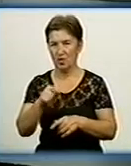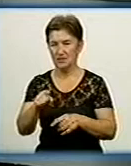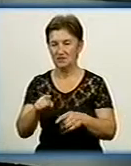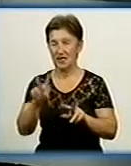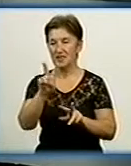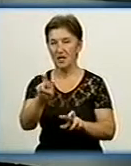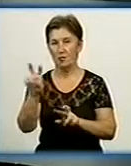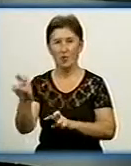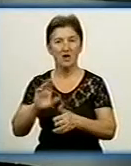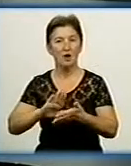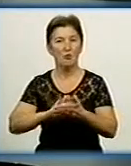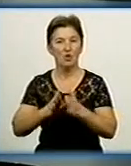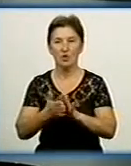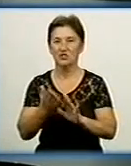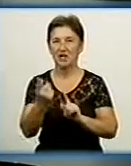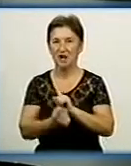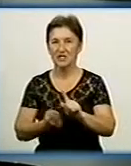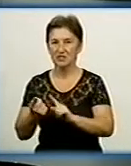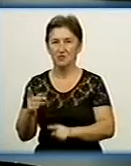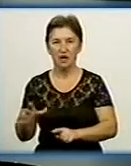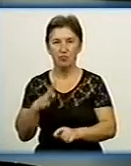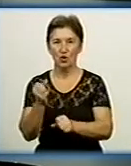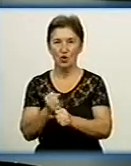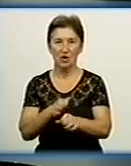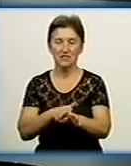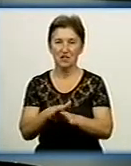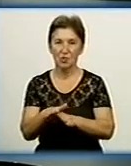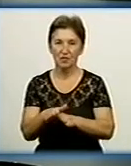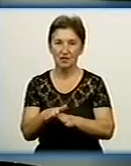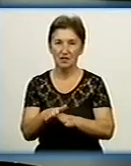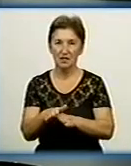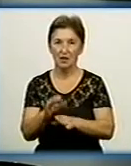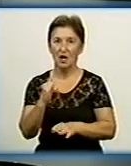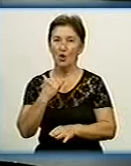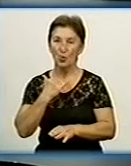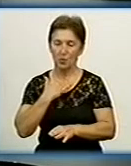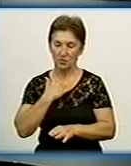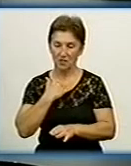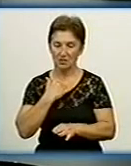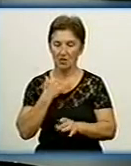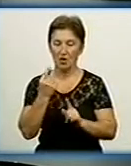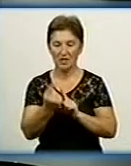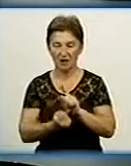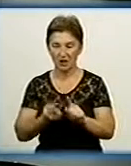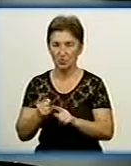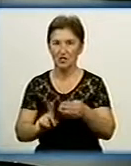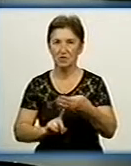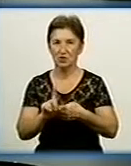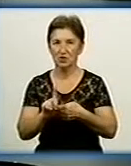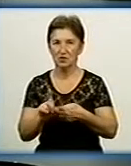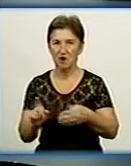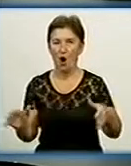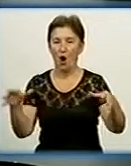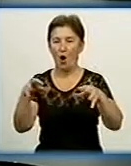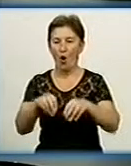типових реорганізацій, було зроблено і у нас реорганізацію, і відпочалося об'єднання